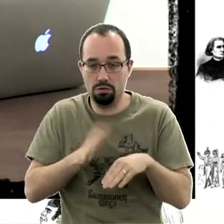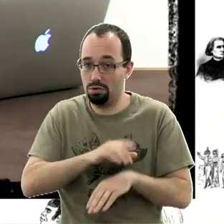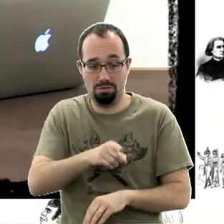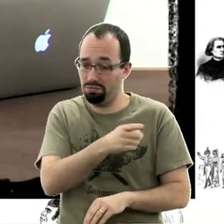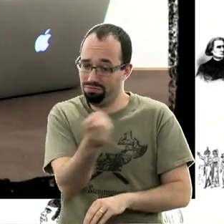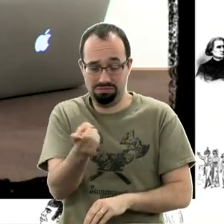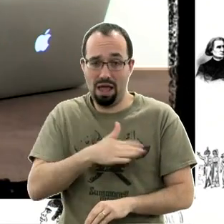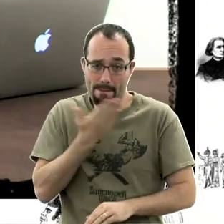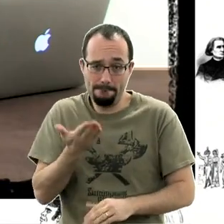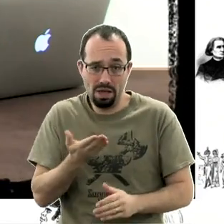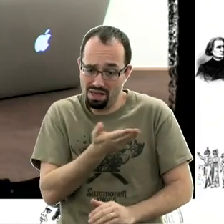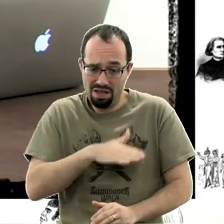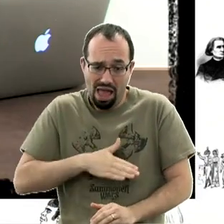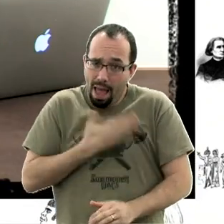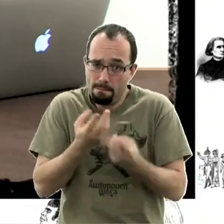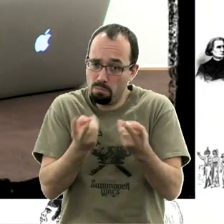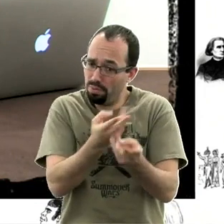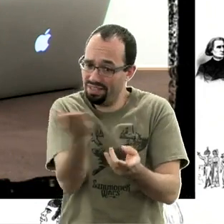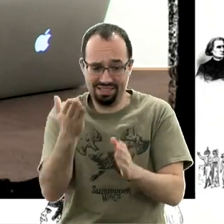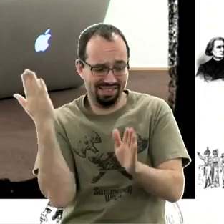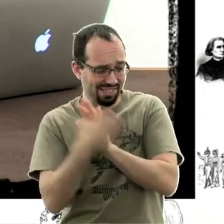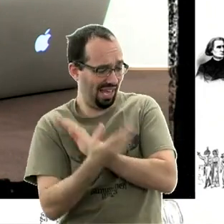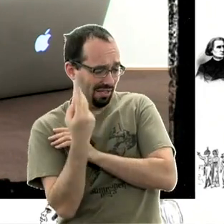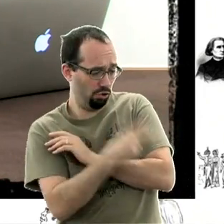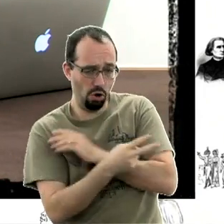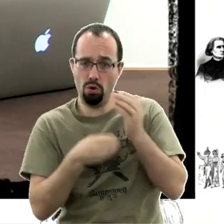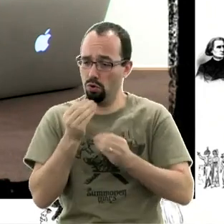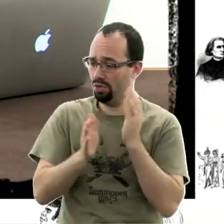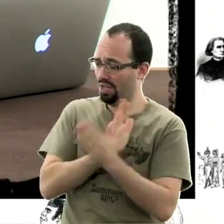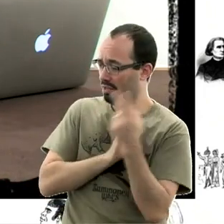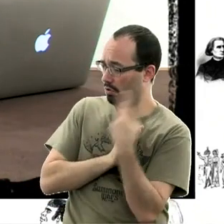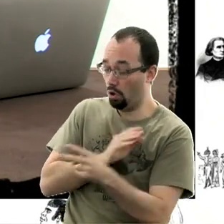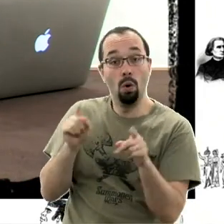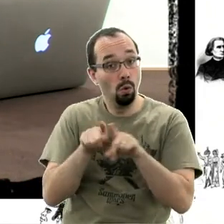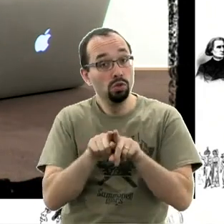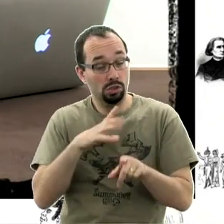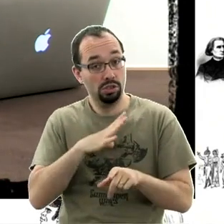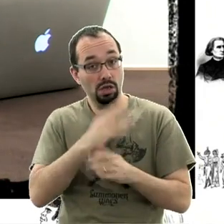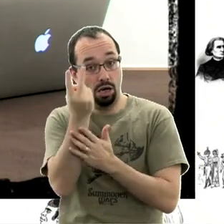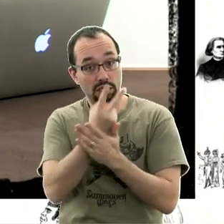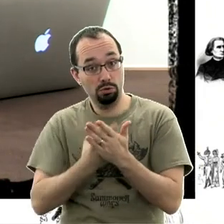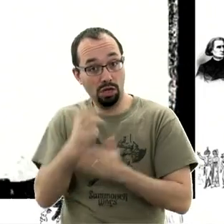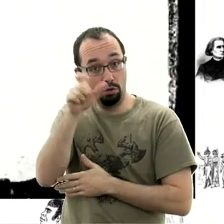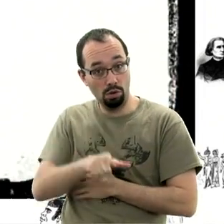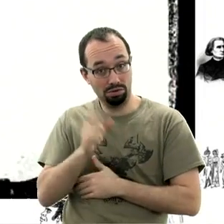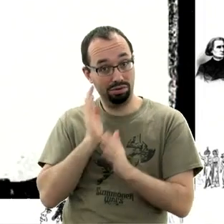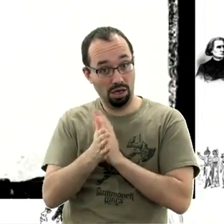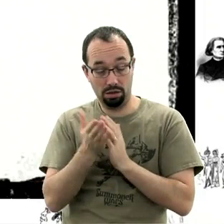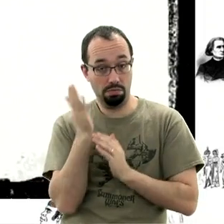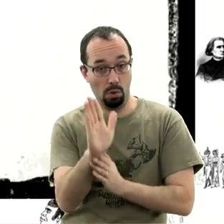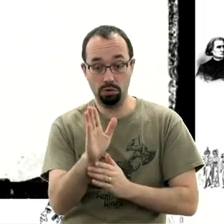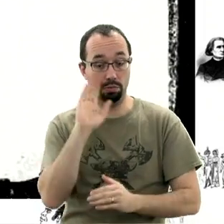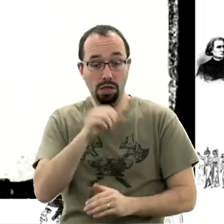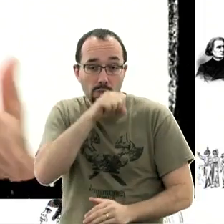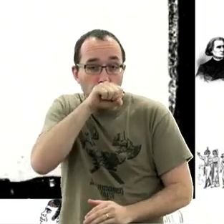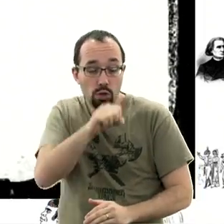aime bien ça lire directement du clavier des éditeurs ou des auteurs ou même des illustrateurs. Il y des carnets d'illustrateurs. On adore ça. Ça fonctionne, ça marche. Alors faites